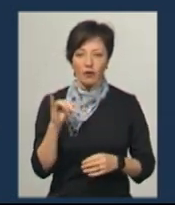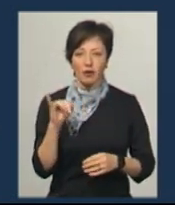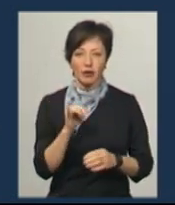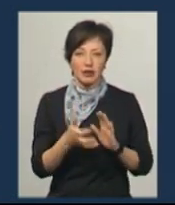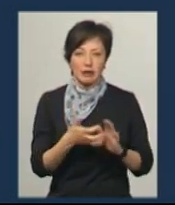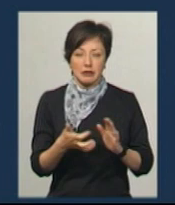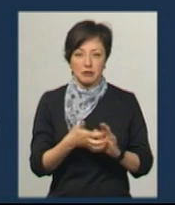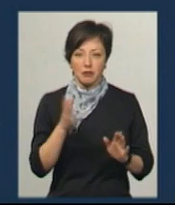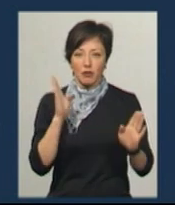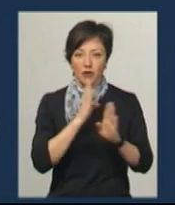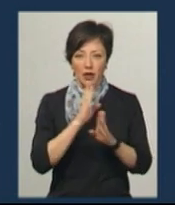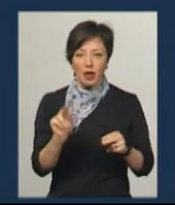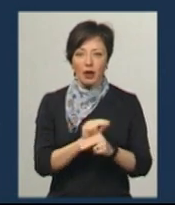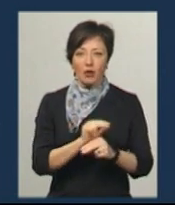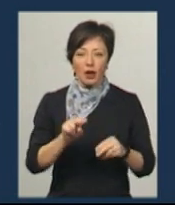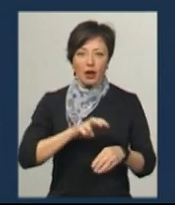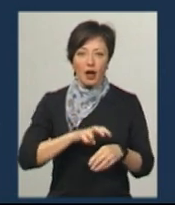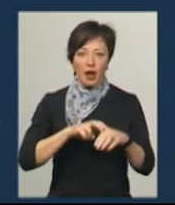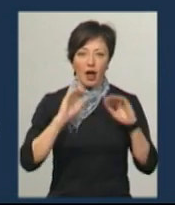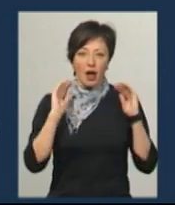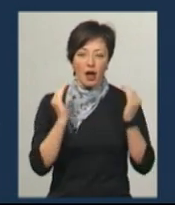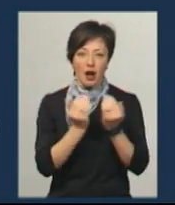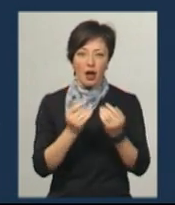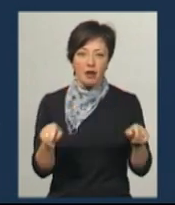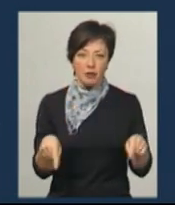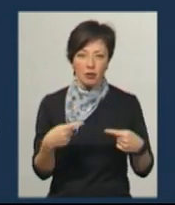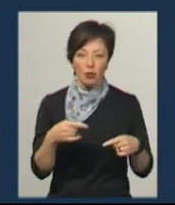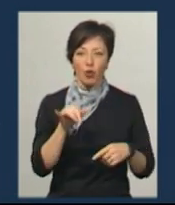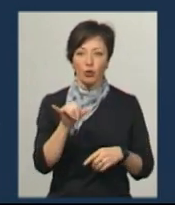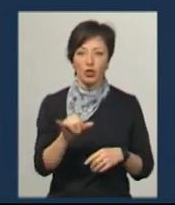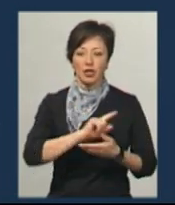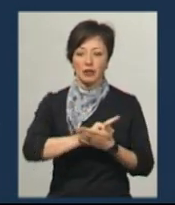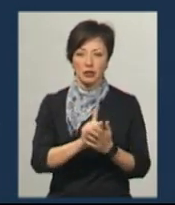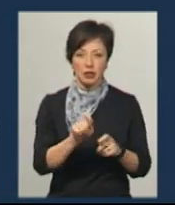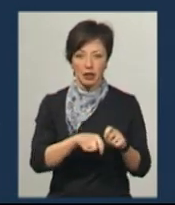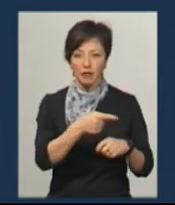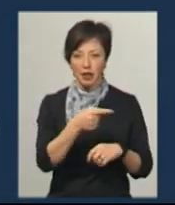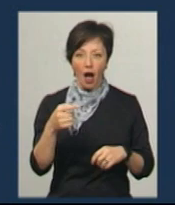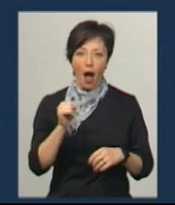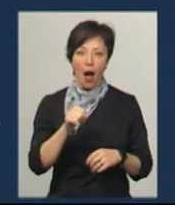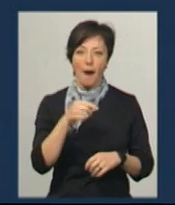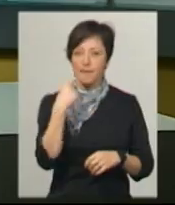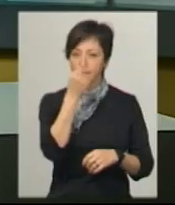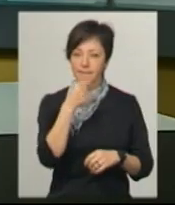її лікують лікарі-реаніматологи. В них від'ємні, швидкі тести, а ПЛР підтвердилися.